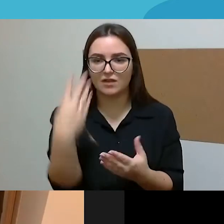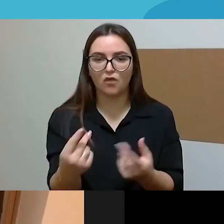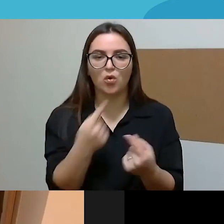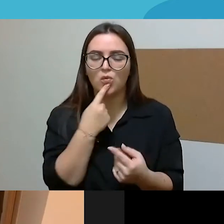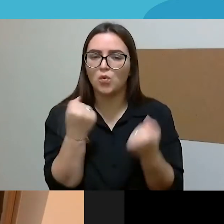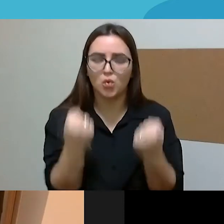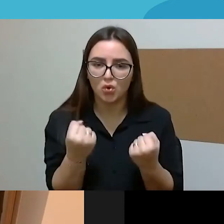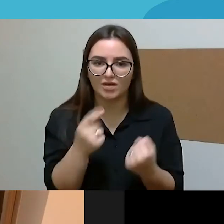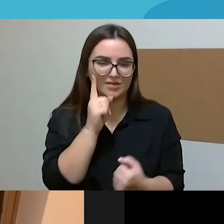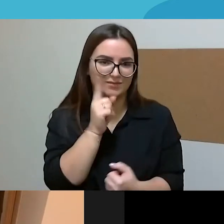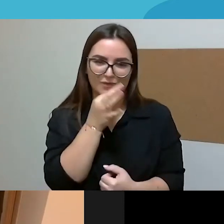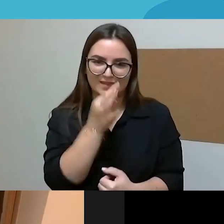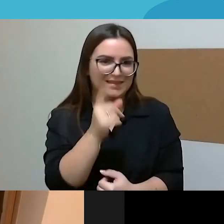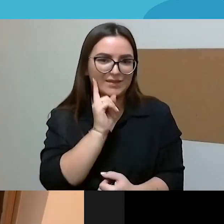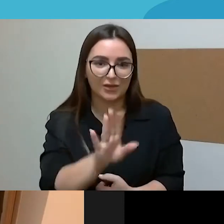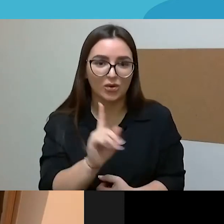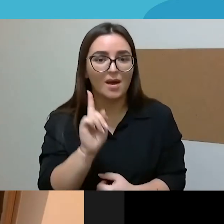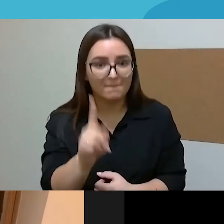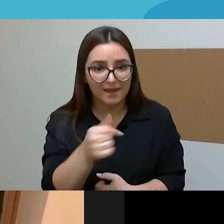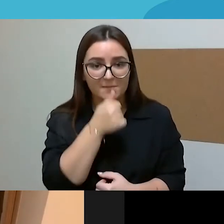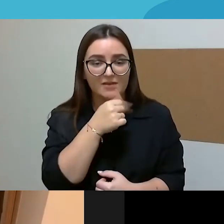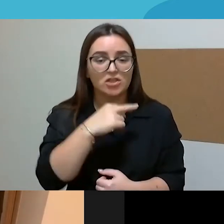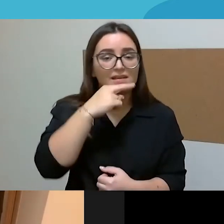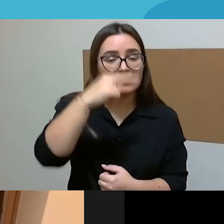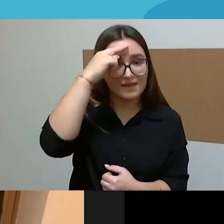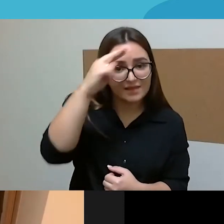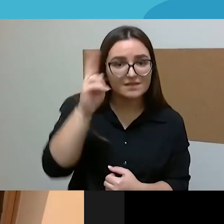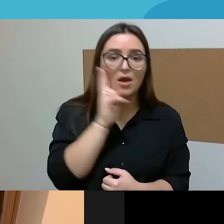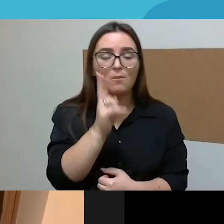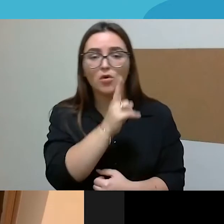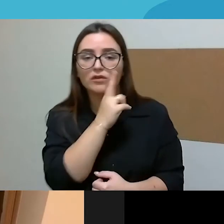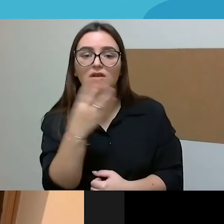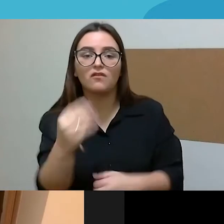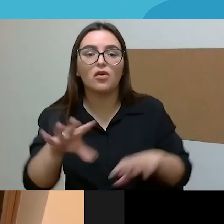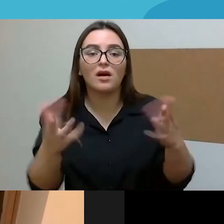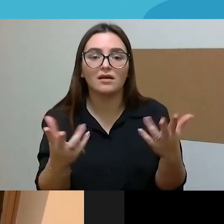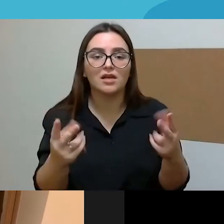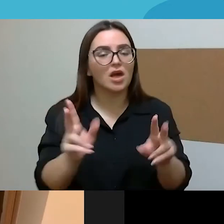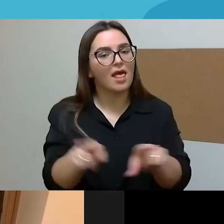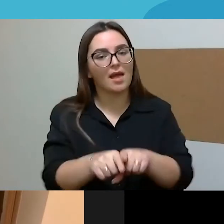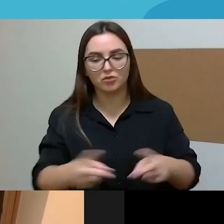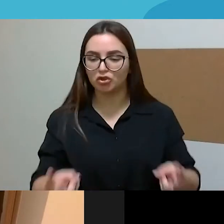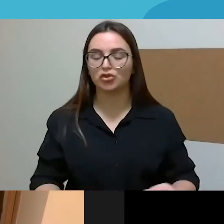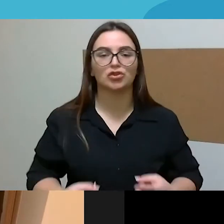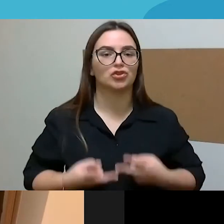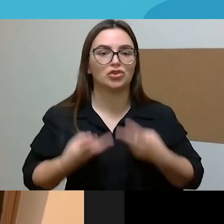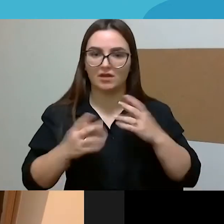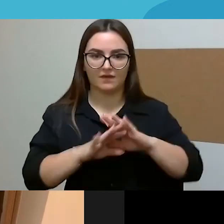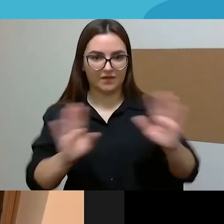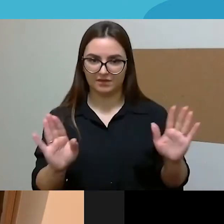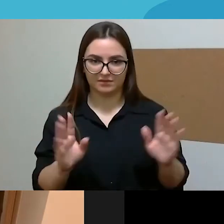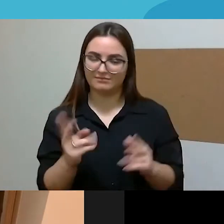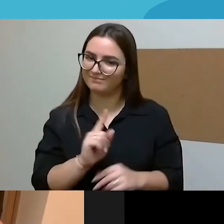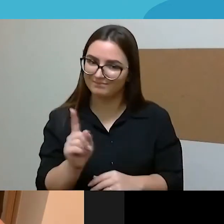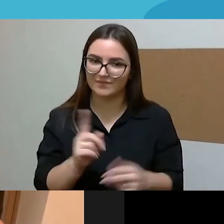negalime piešti vaizdo, kad tėvystė, motmystė yra tik tai džiugių vaizdžių skinimas. Ir turbūt,